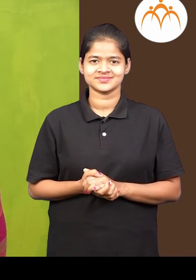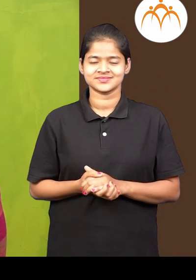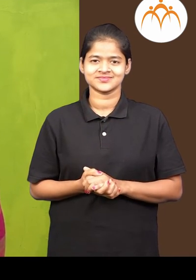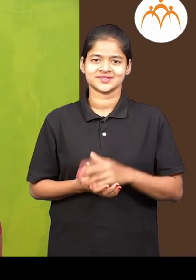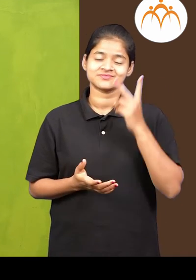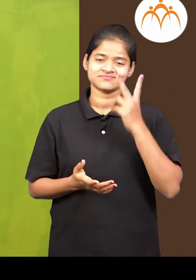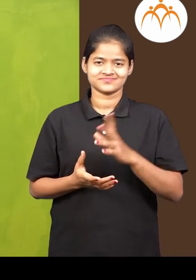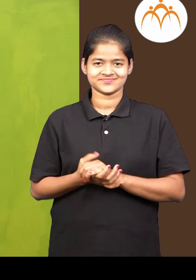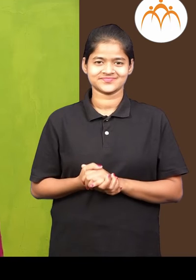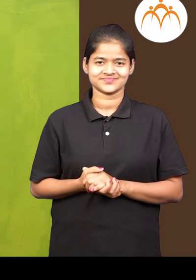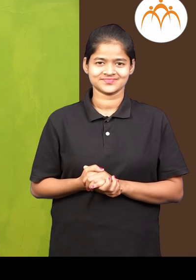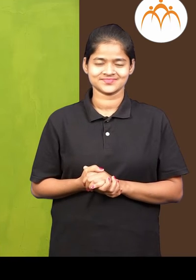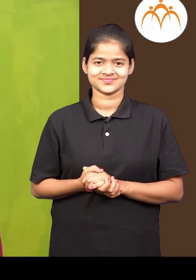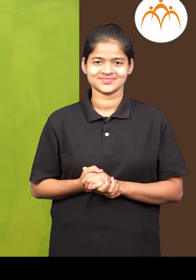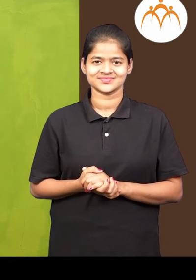बगा सोड़वन बगया